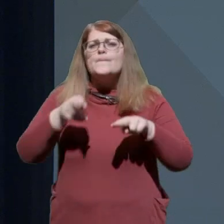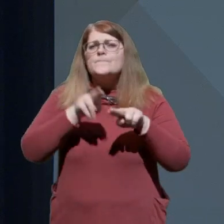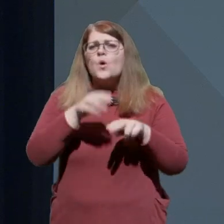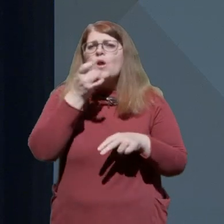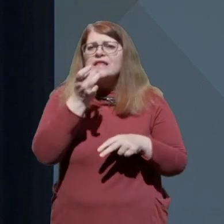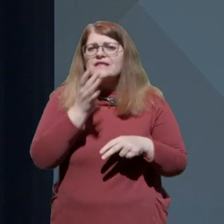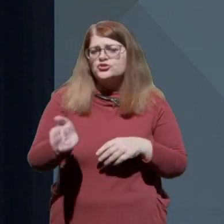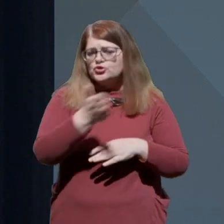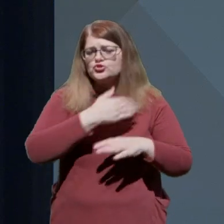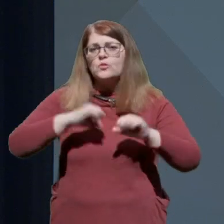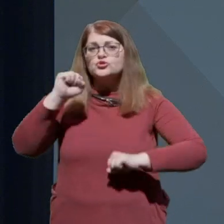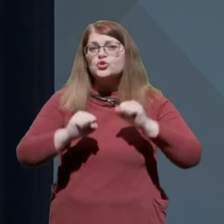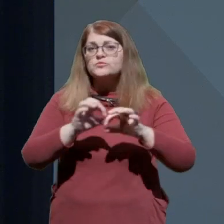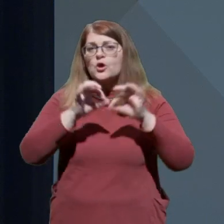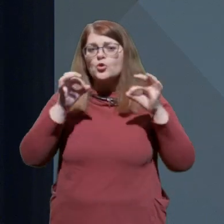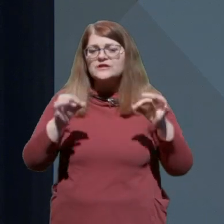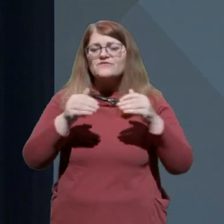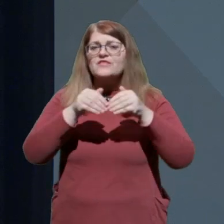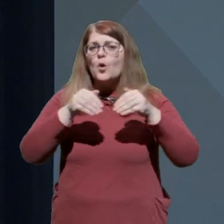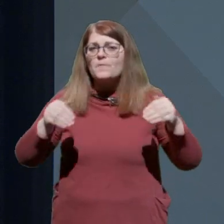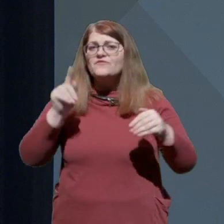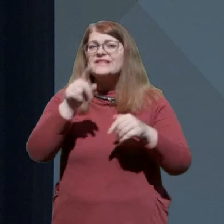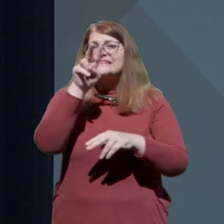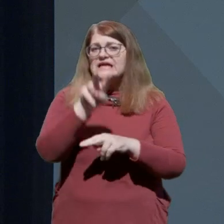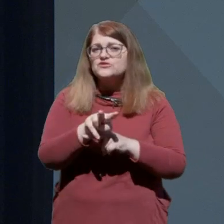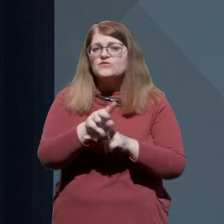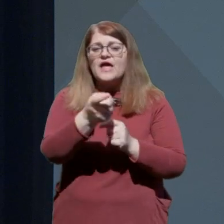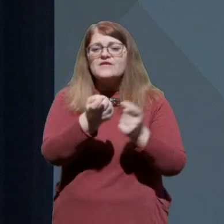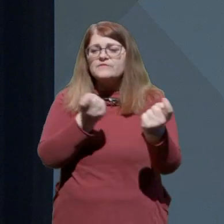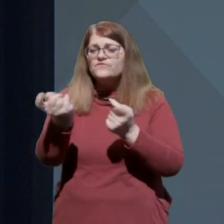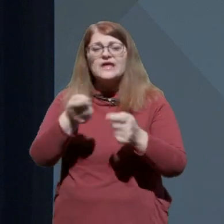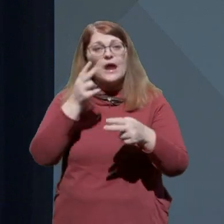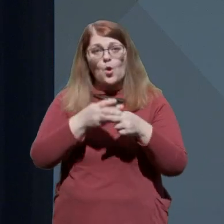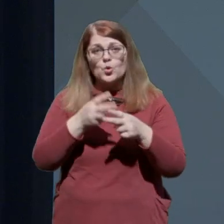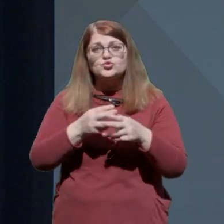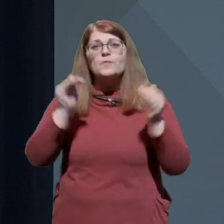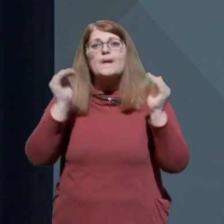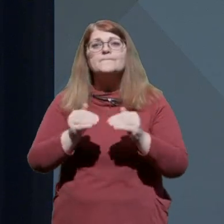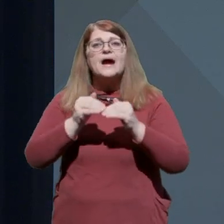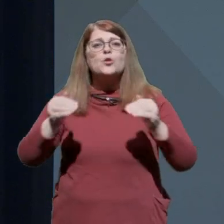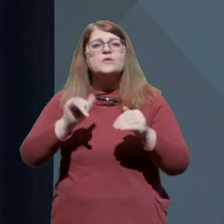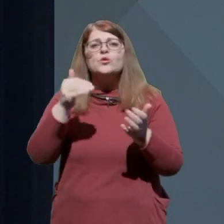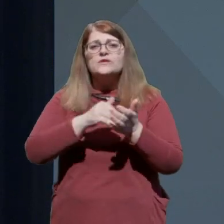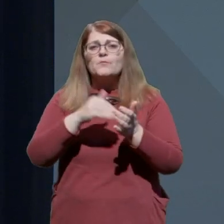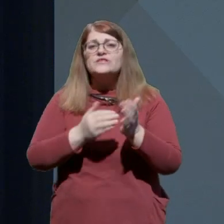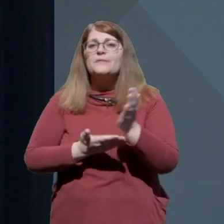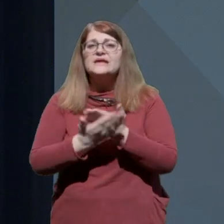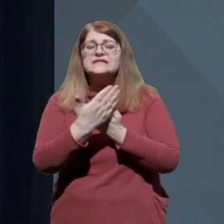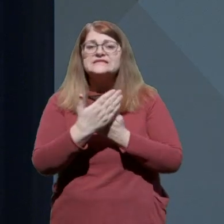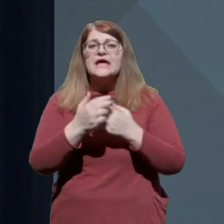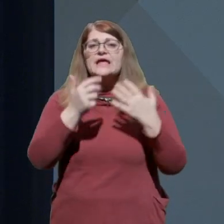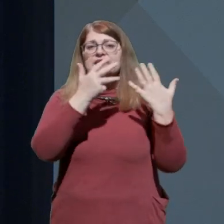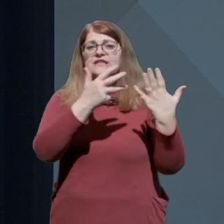smo sposobni odkrivati, omejovati in nadzorovati virjo okužb, manj omejitev potrebnih za 99